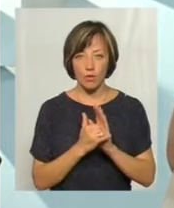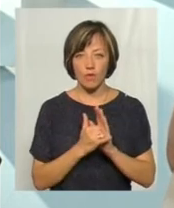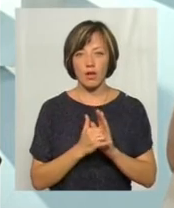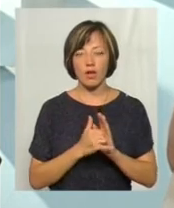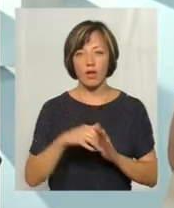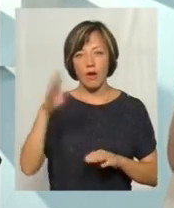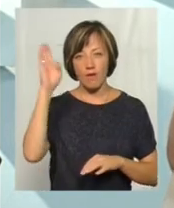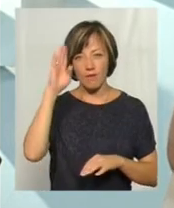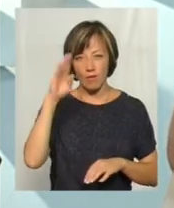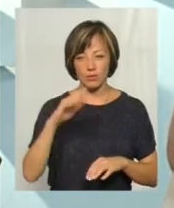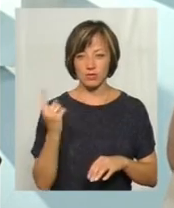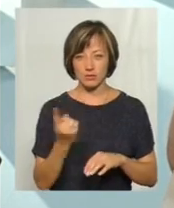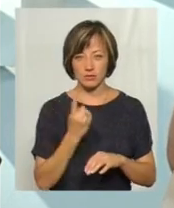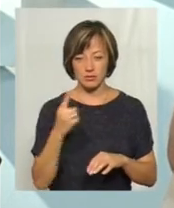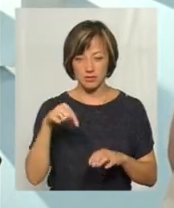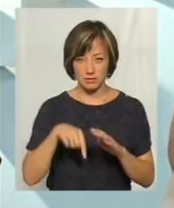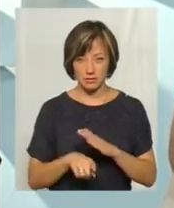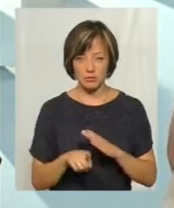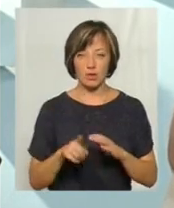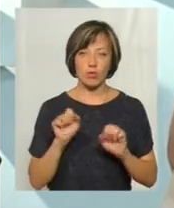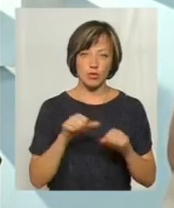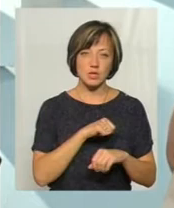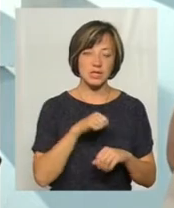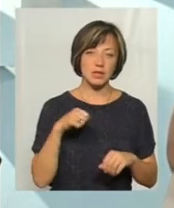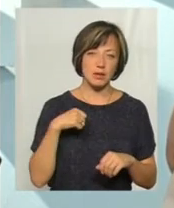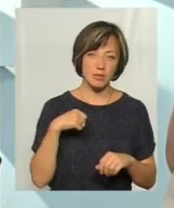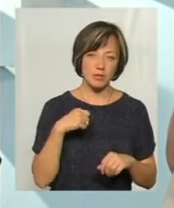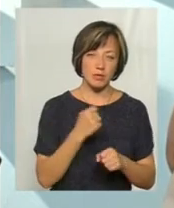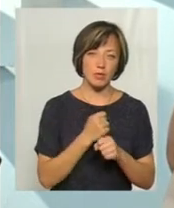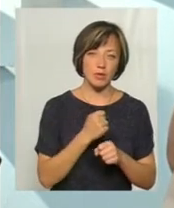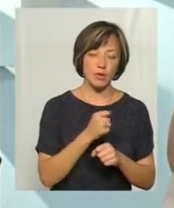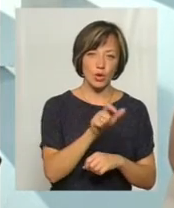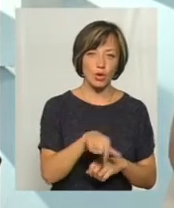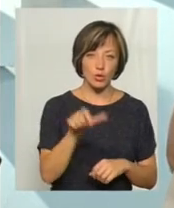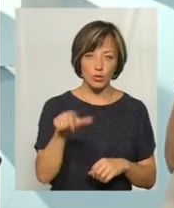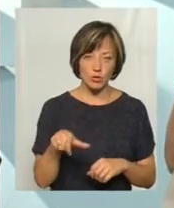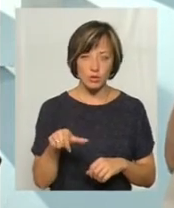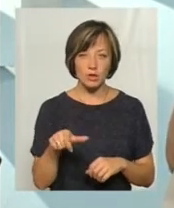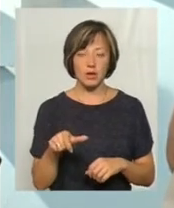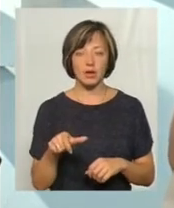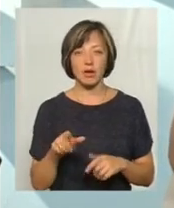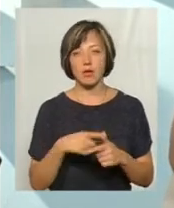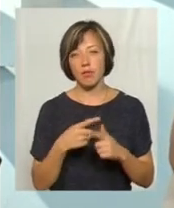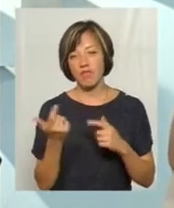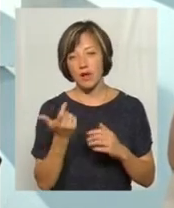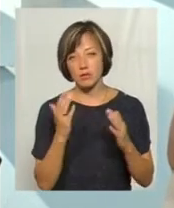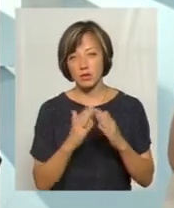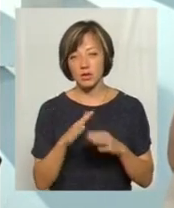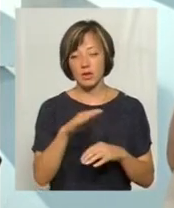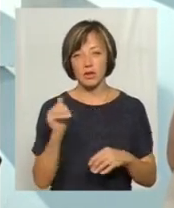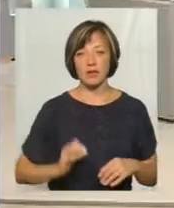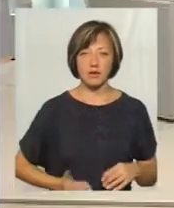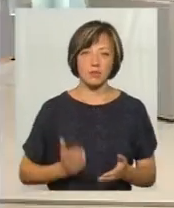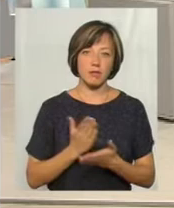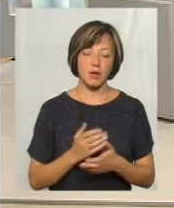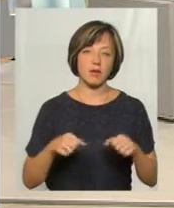що можуть проводити як мешканці, власники будинку або мешканці. Тобто, наняти компанію,